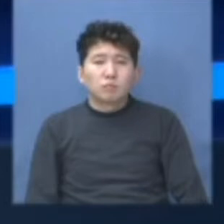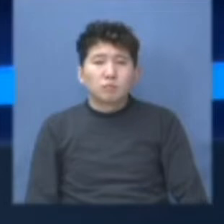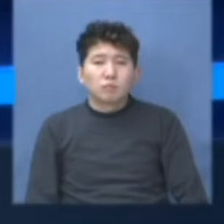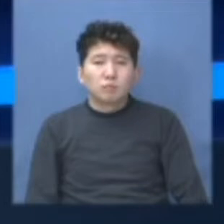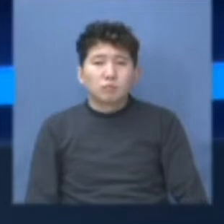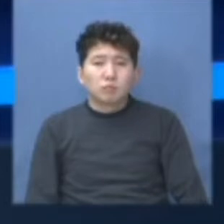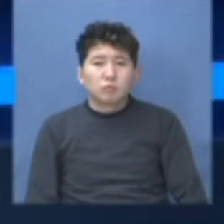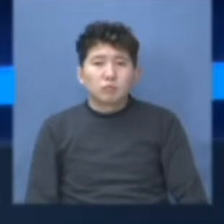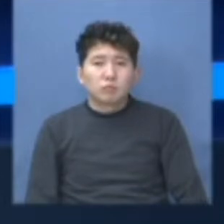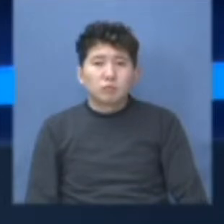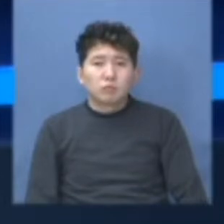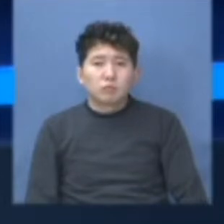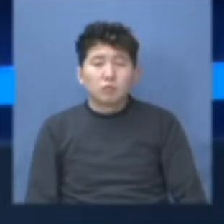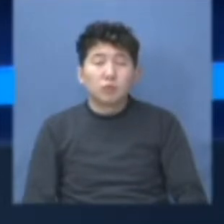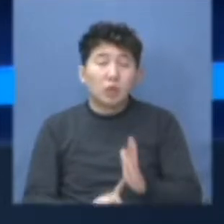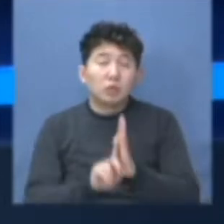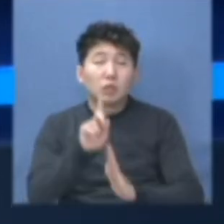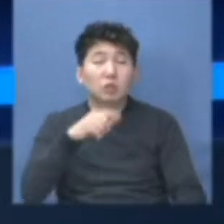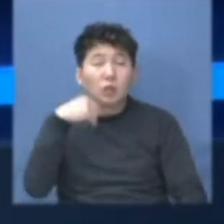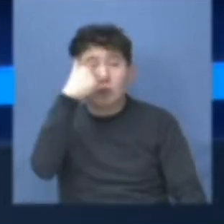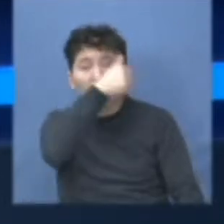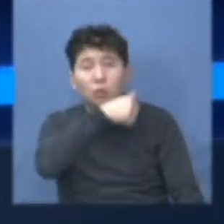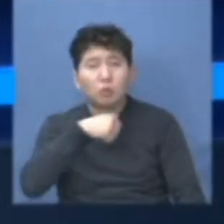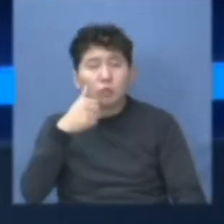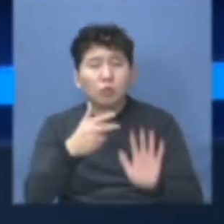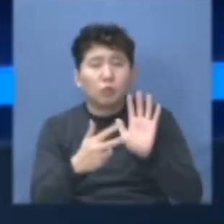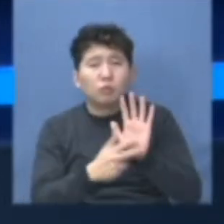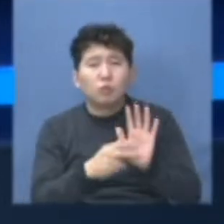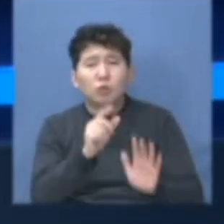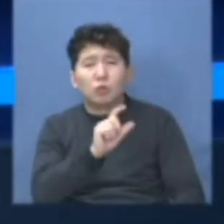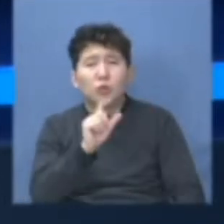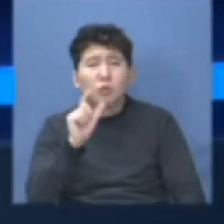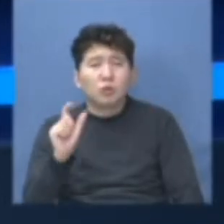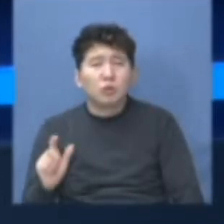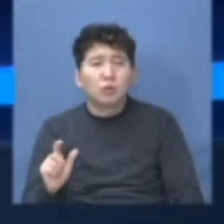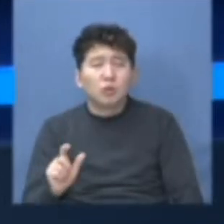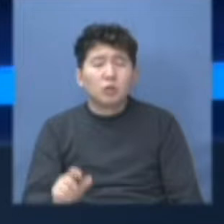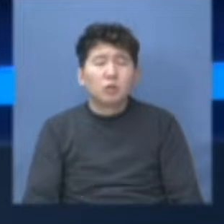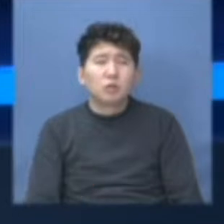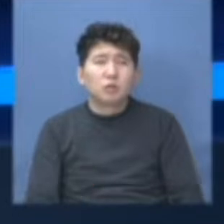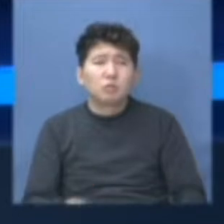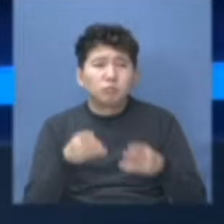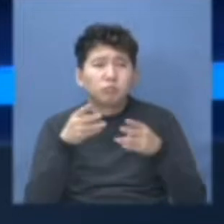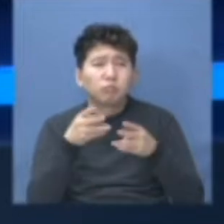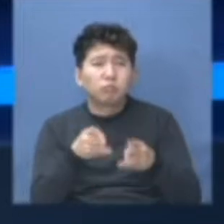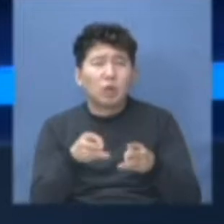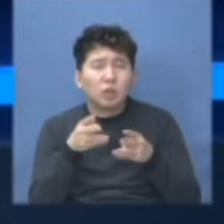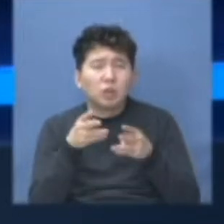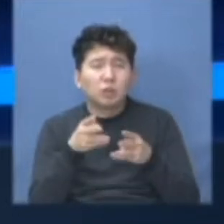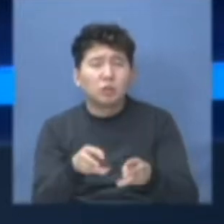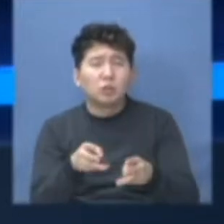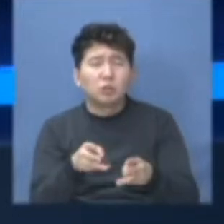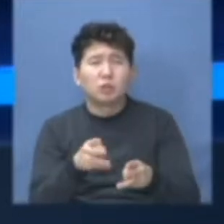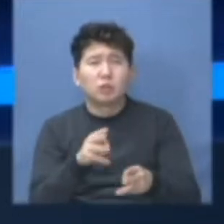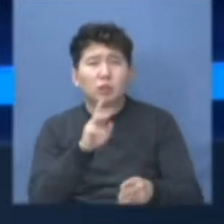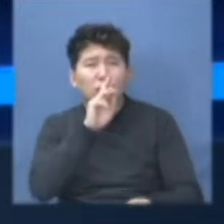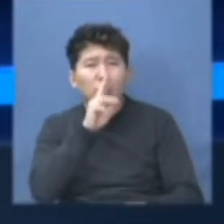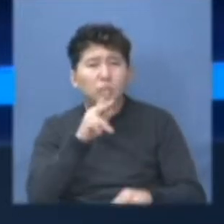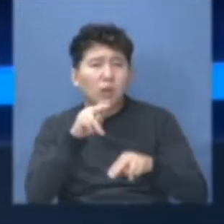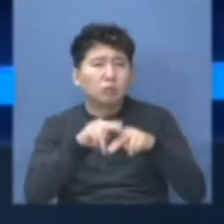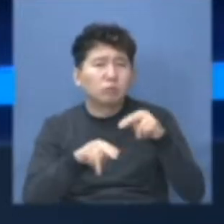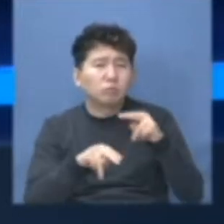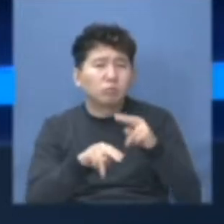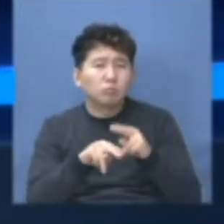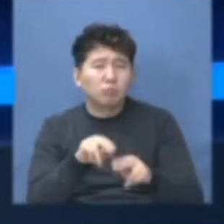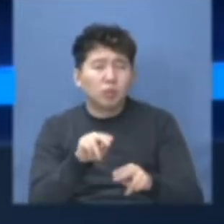Ал жыл басынан бері аймақта сегіз адам пештің талапқа сай салынбау салдарынан уланып көз жұмған. Дегенмен, зардап